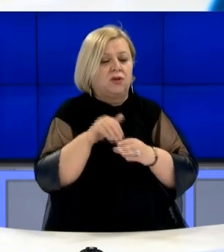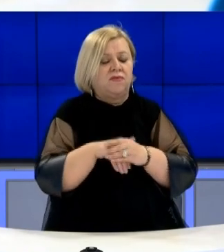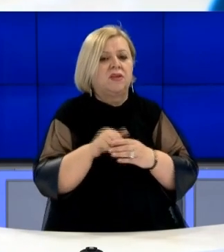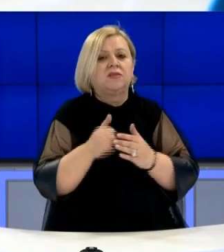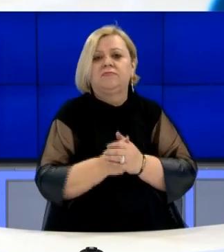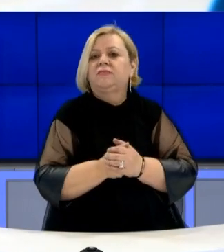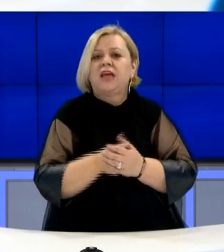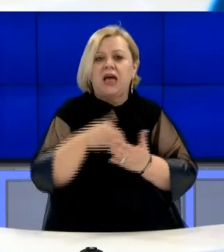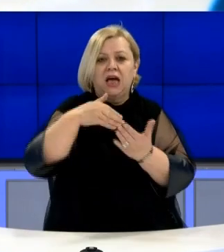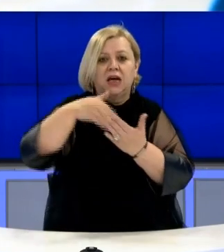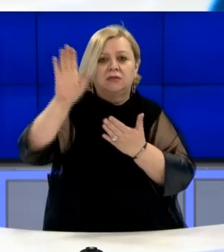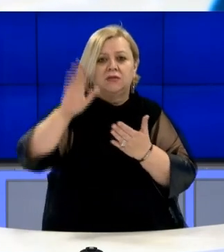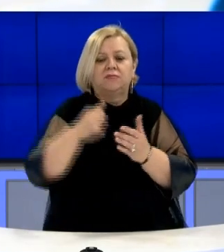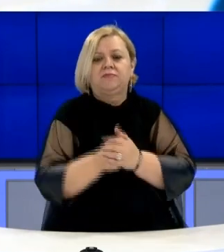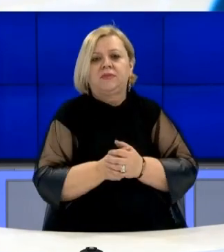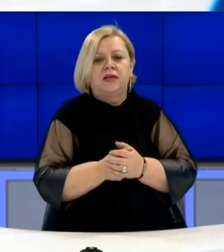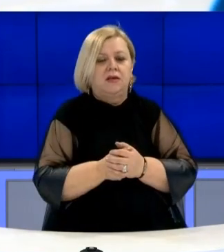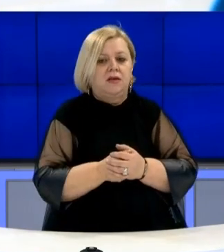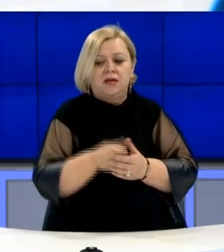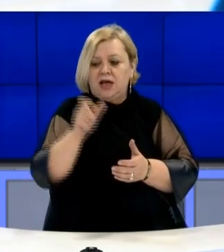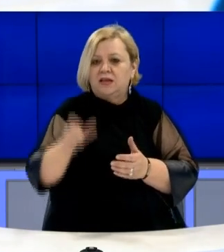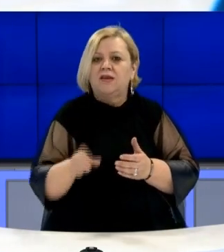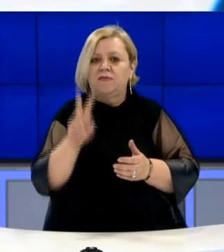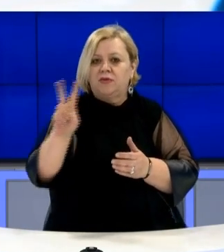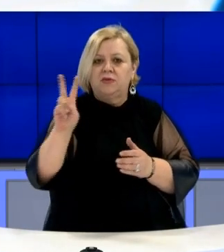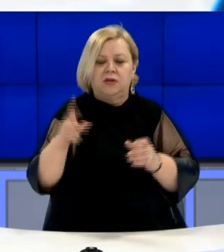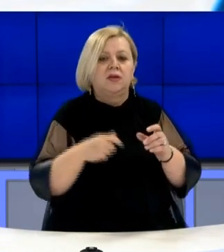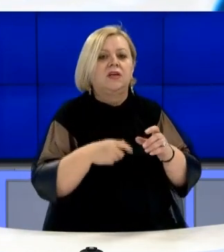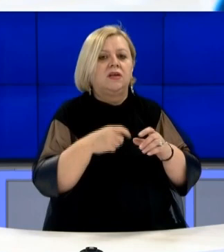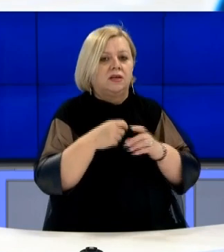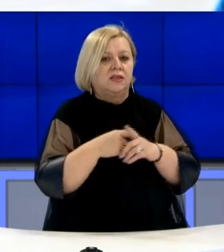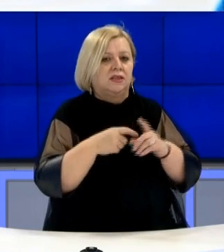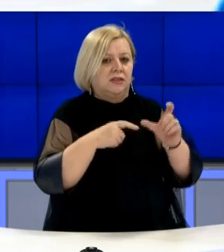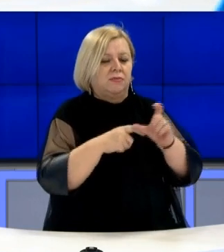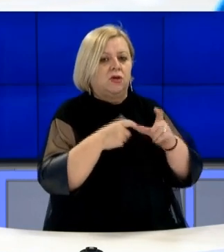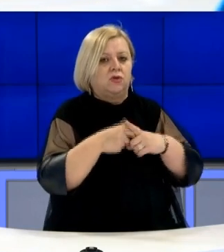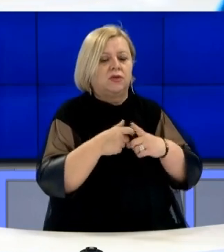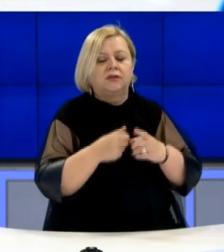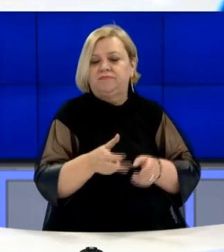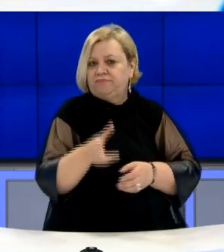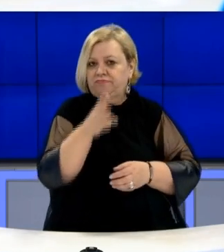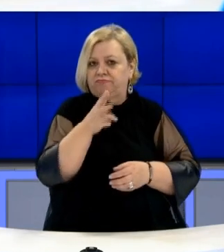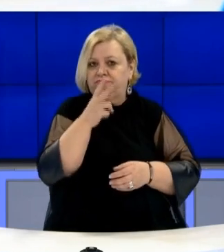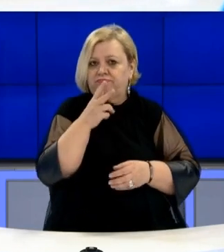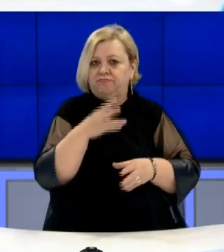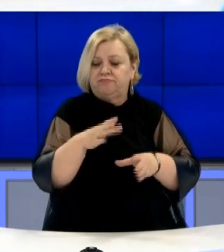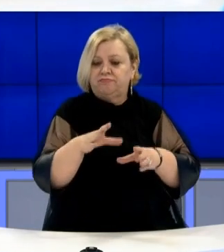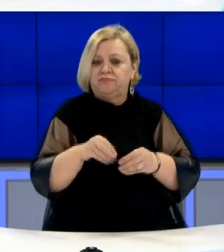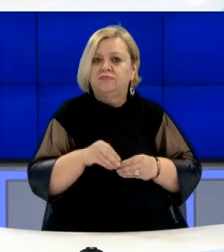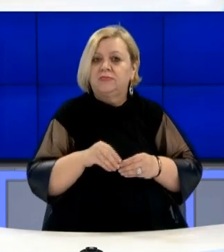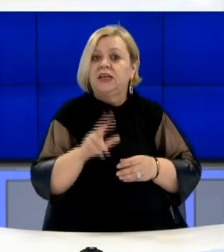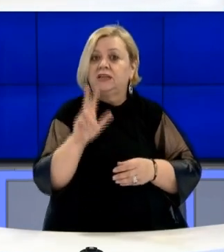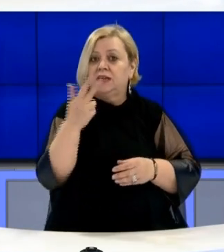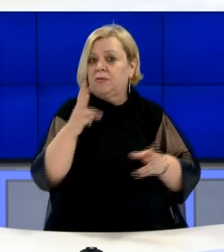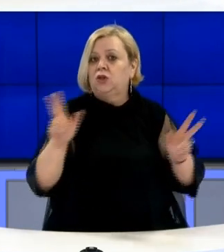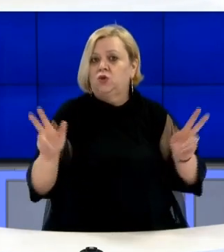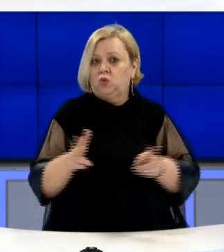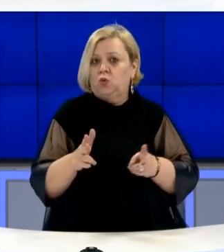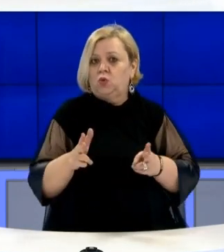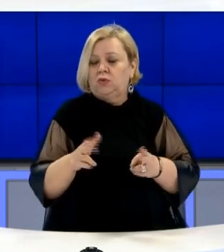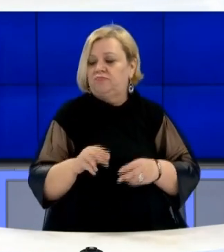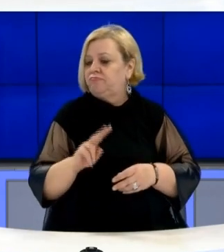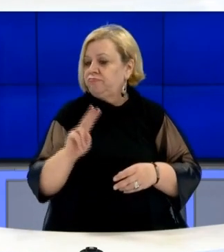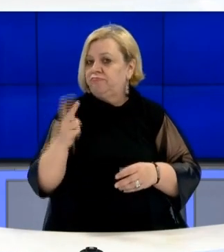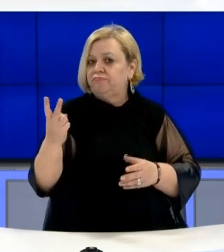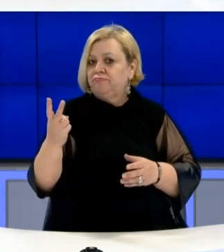antarive të vendosjes Sami Kurteshi ka kërkuar që votat nga diaspora duhet të pranohen deri me 3 vjetë shkurt. Në të